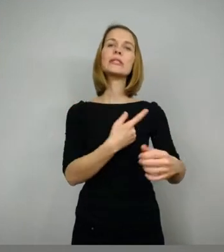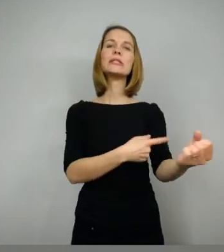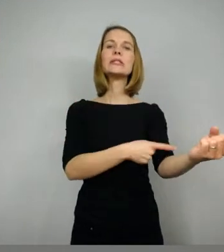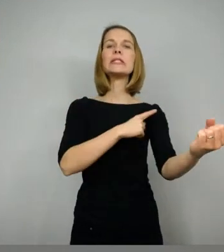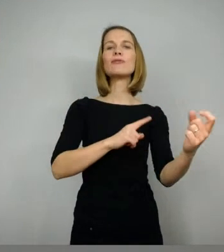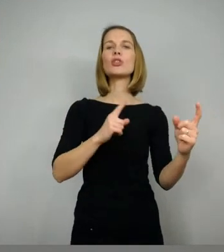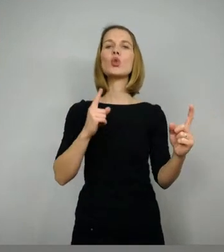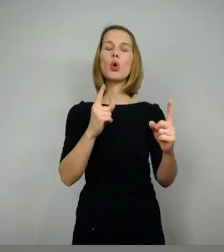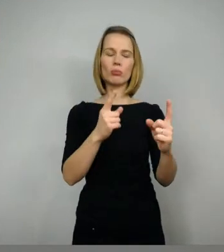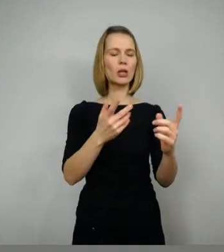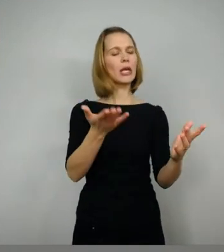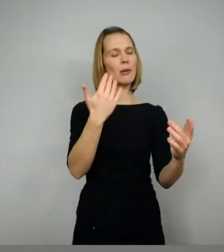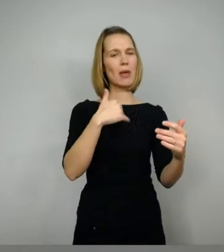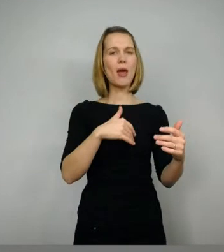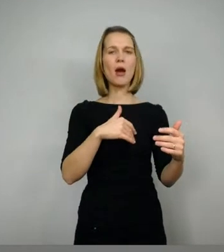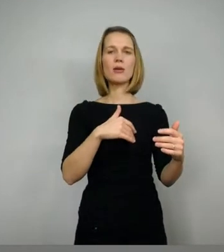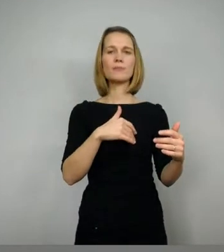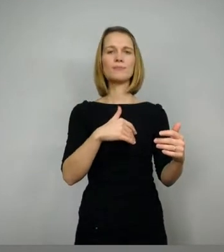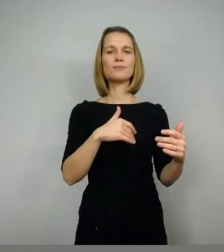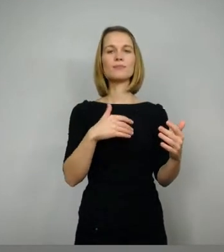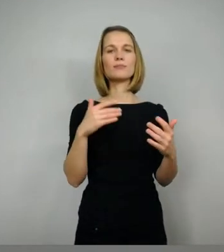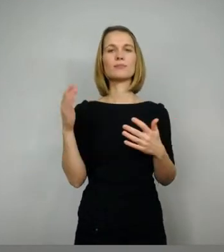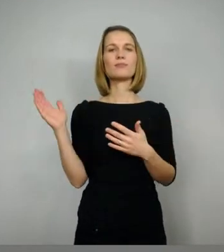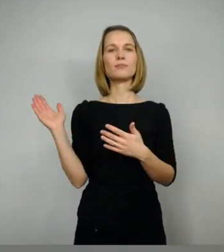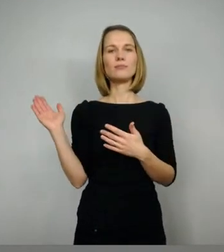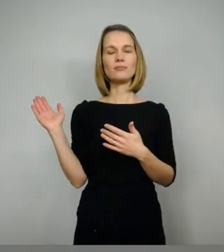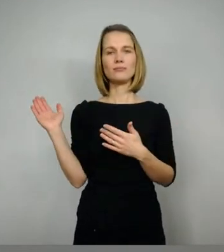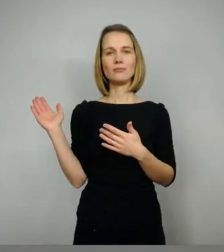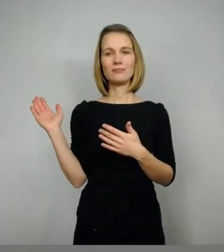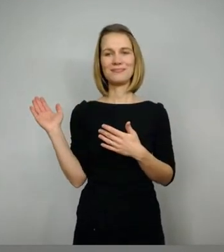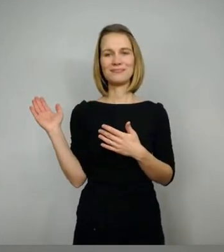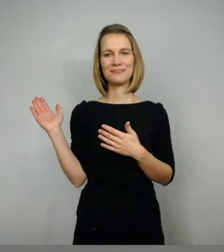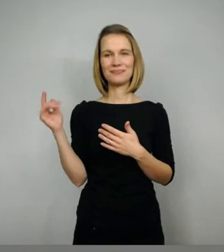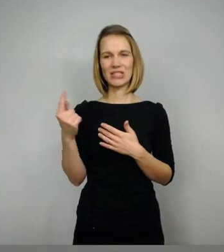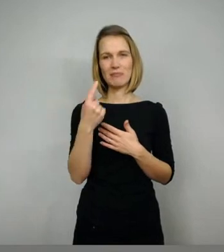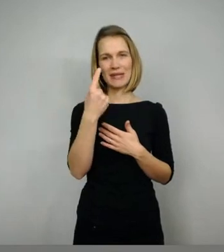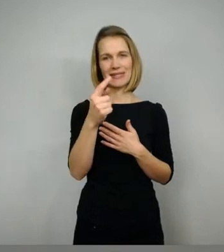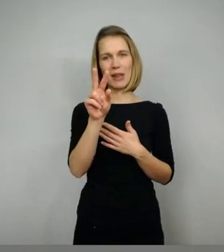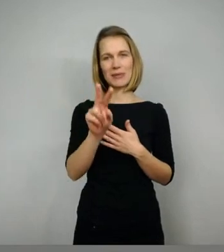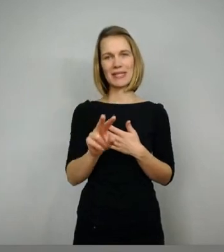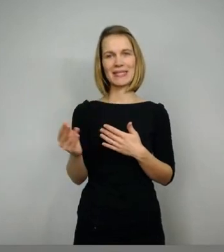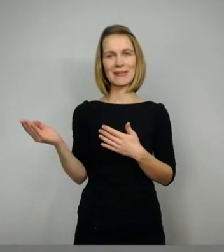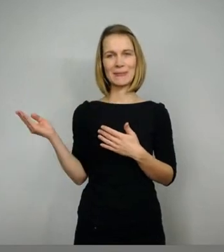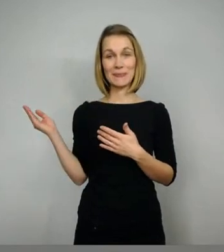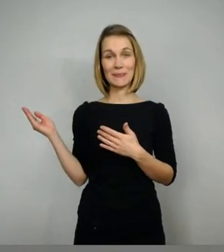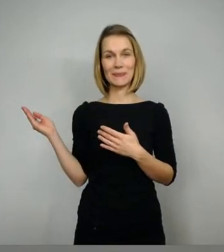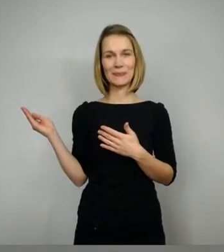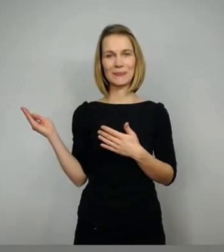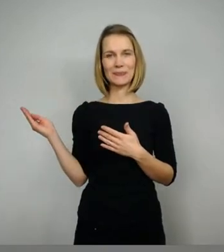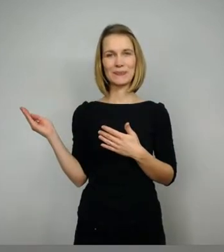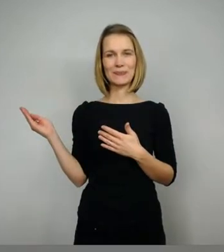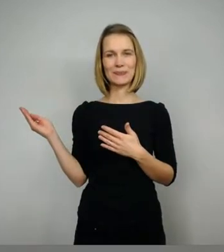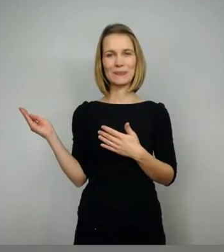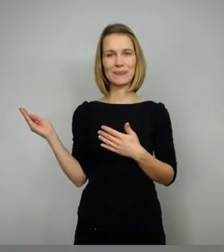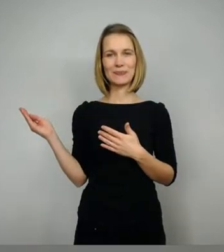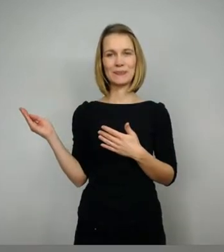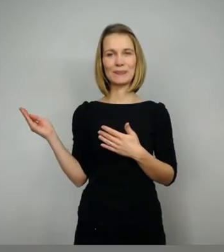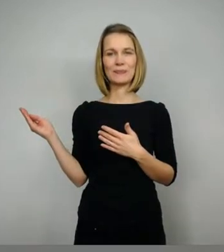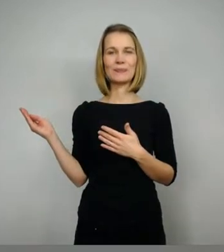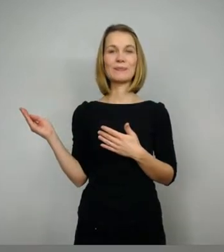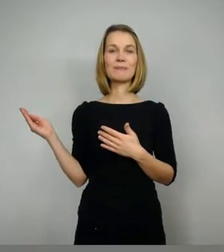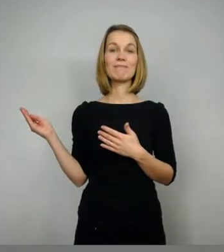Hände und lasse mich den Tragen und merke Rechte, was du mich hörest sagen und hab du die Gebäre, die Werk will ich begaben.